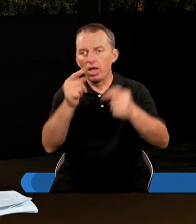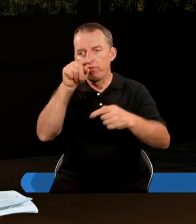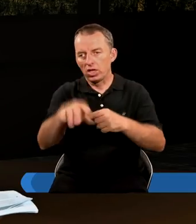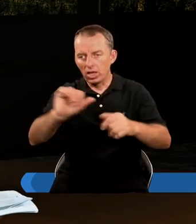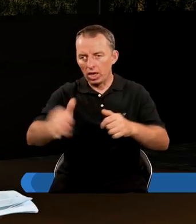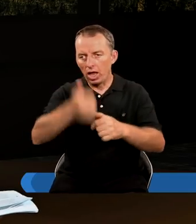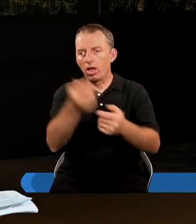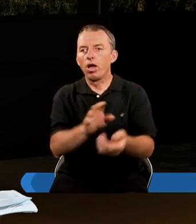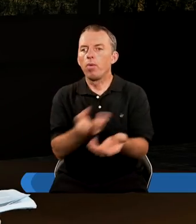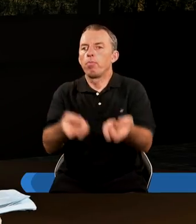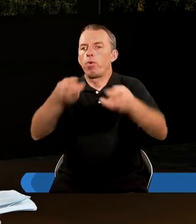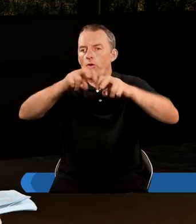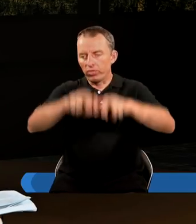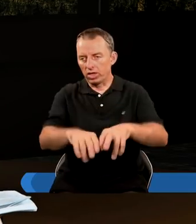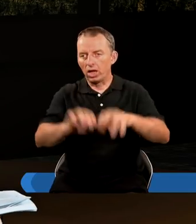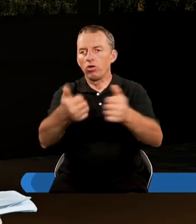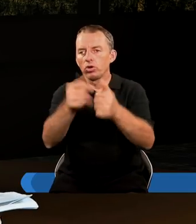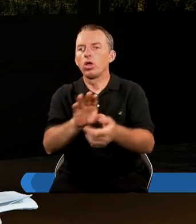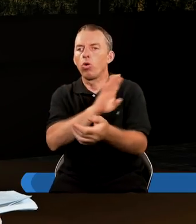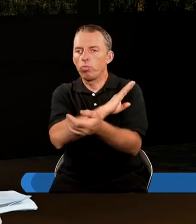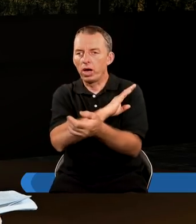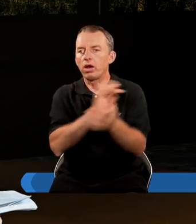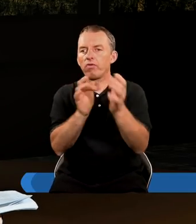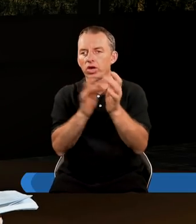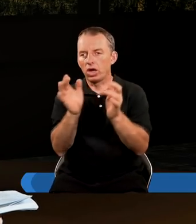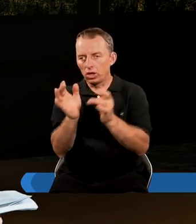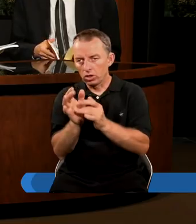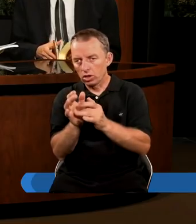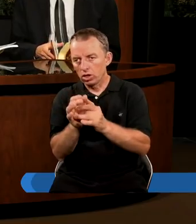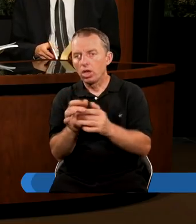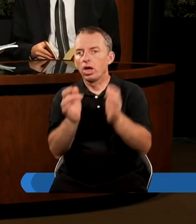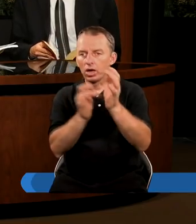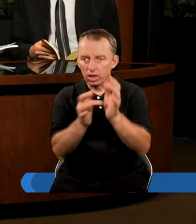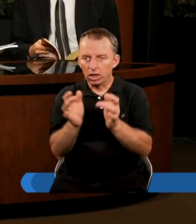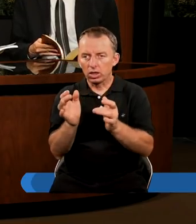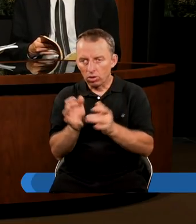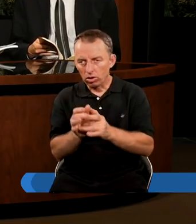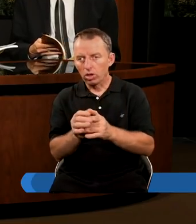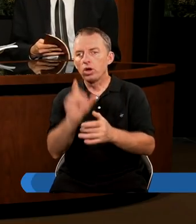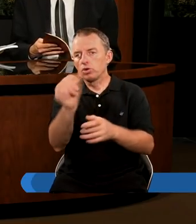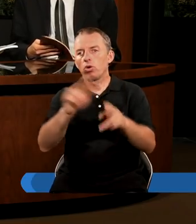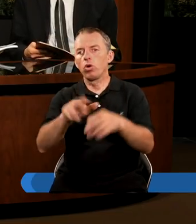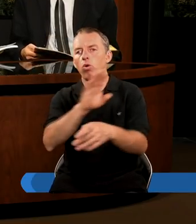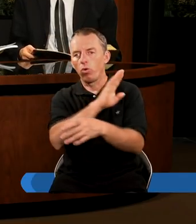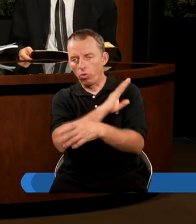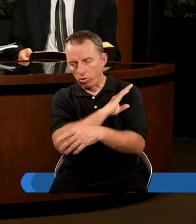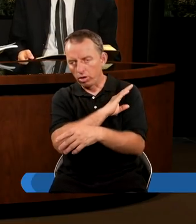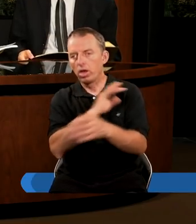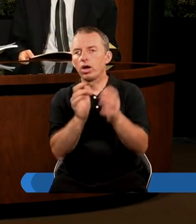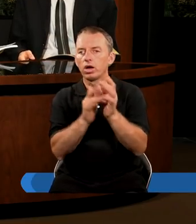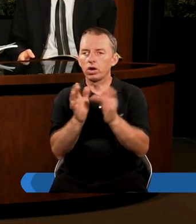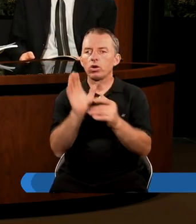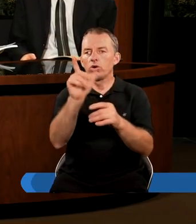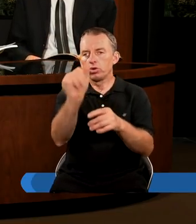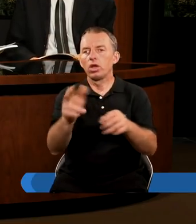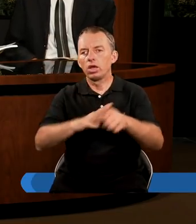Wtedy najpierw powstaną ci, którzy umarli w Chrystusie. Aha, czyli Chrystusowi. To są ci, którzy umarli w Chrystusie.